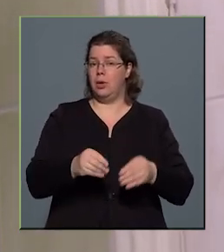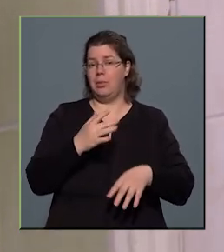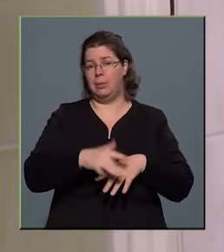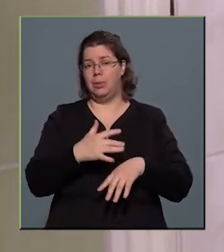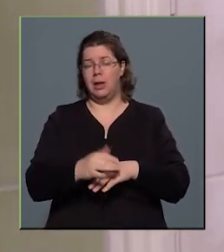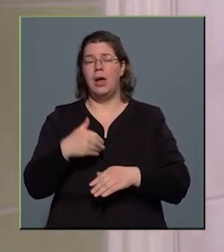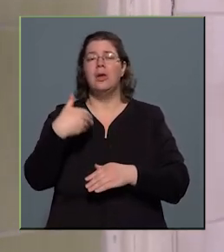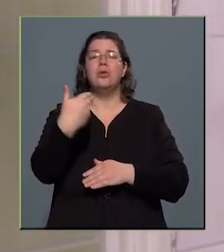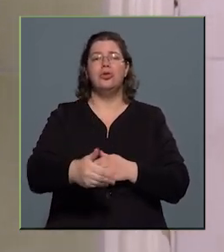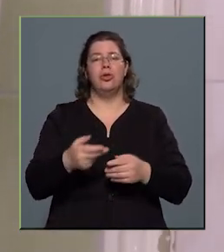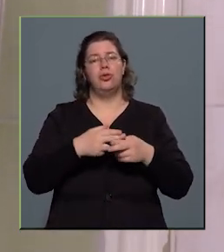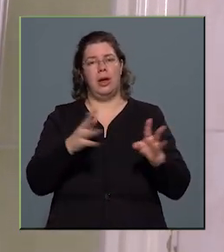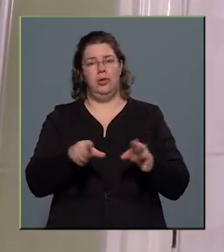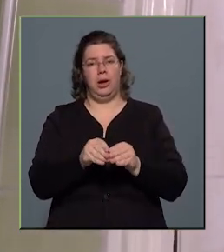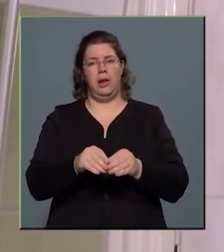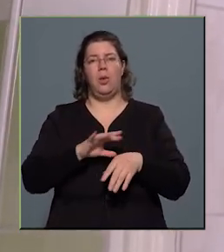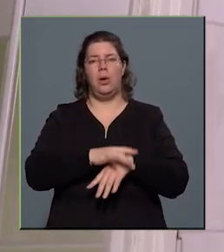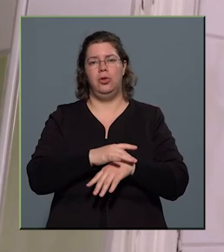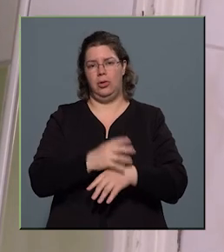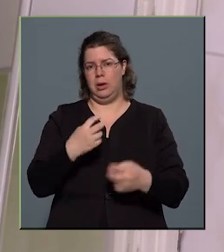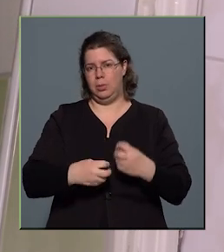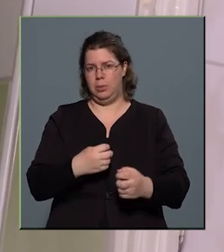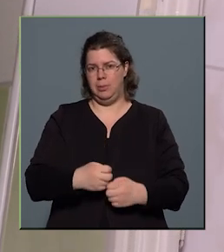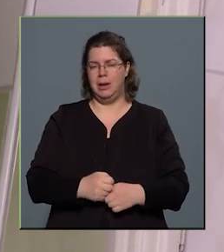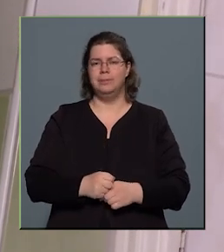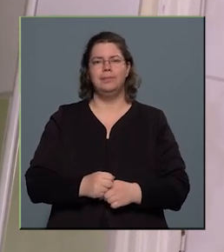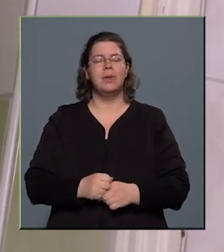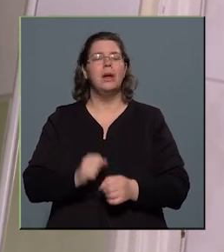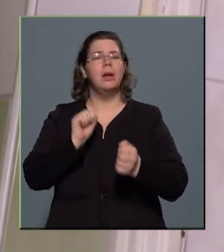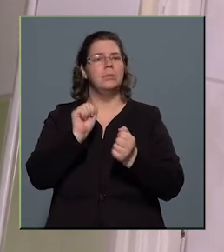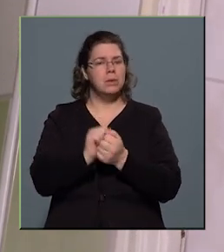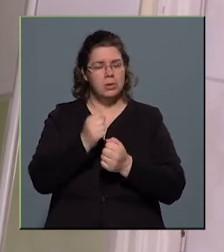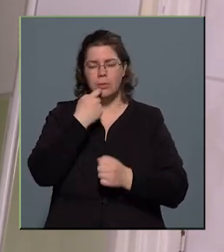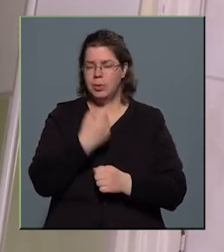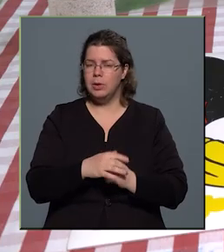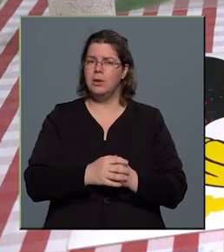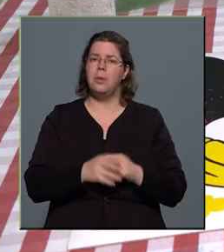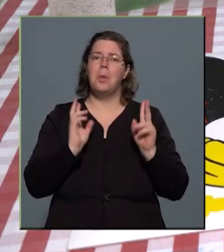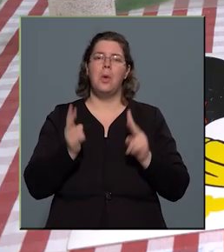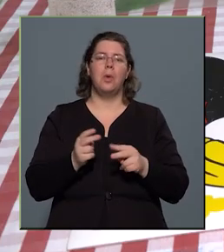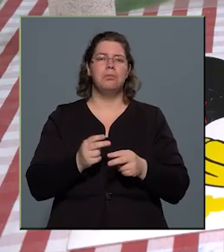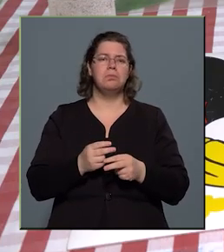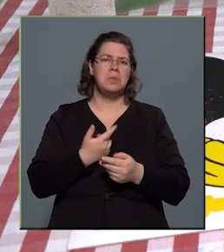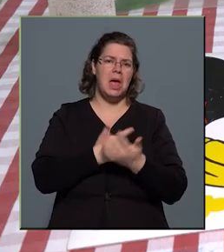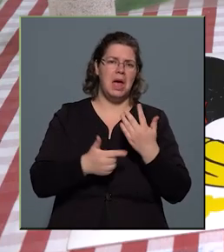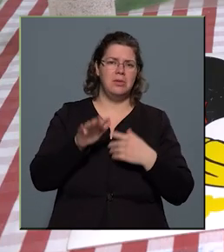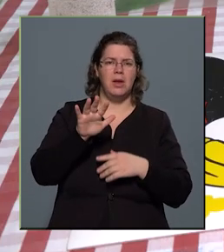megpróbálhatják sokszor külső segítséggel. Orvosolni a problémát. Bizton elmondhatom, 75-80